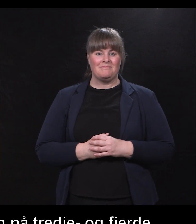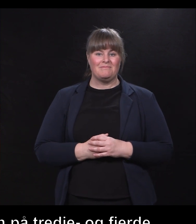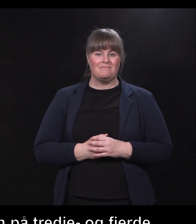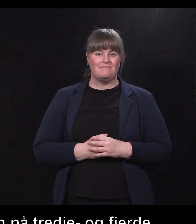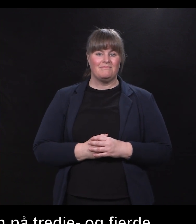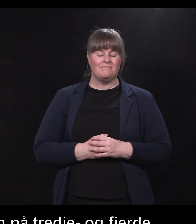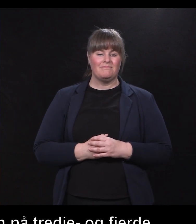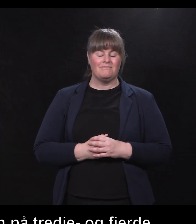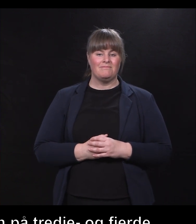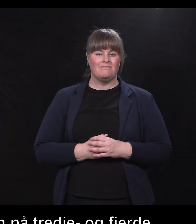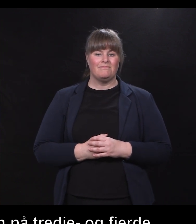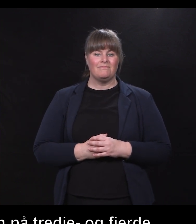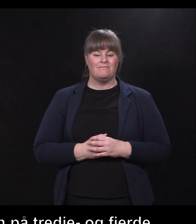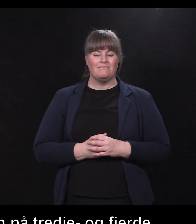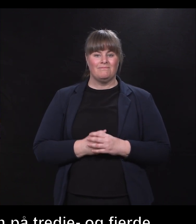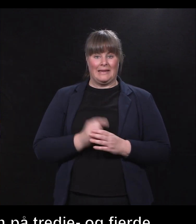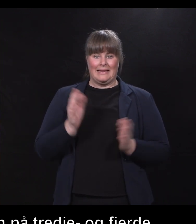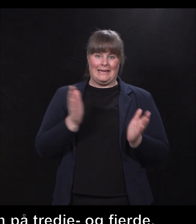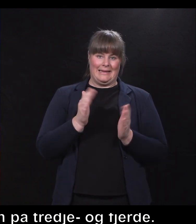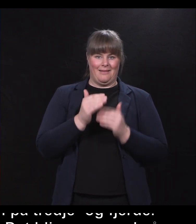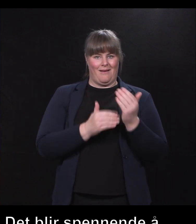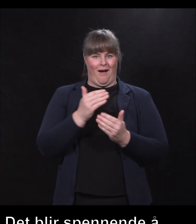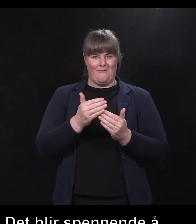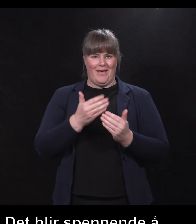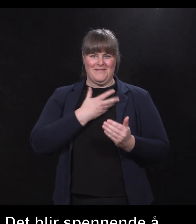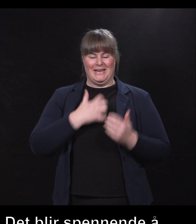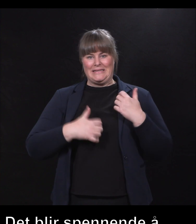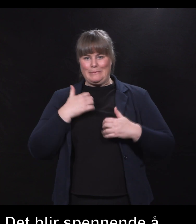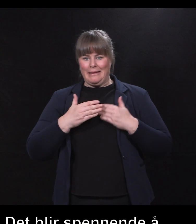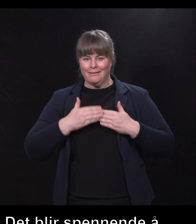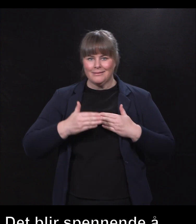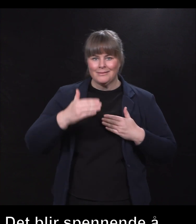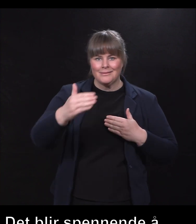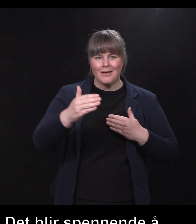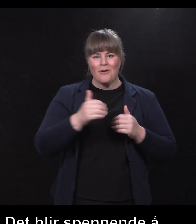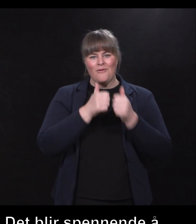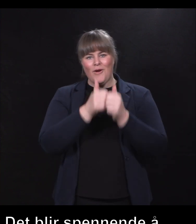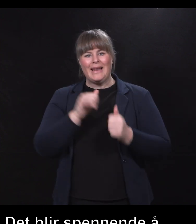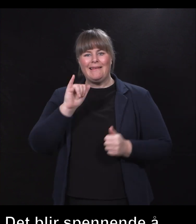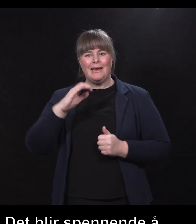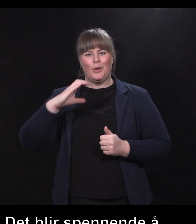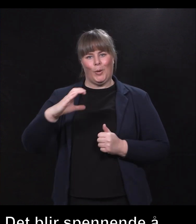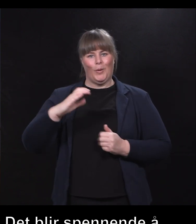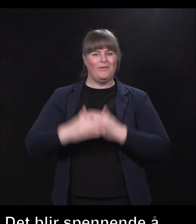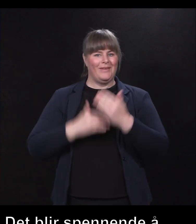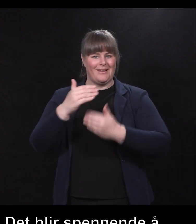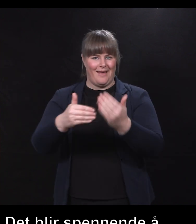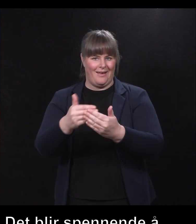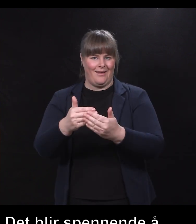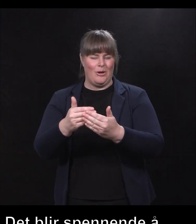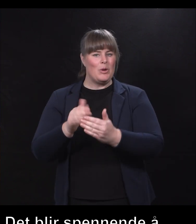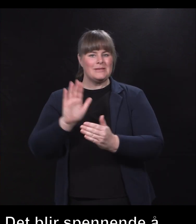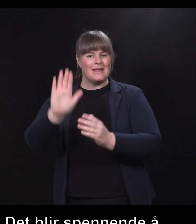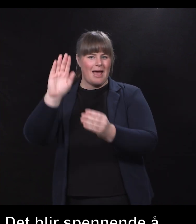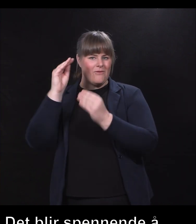Og du skal få med deg en liten gave. Det blir veldig spennende å følge INKLU videre, og de erfaringene dere gjør,